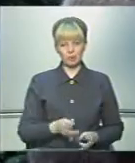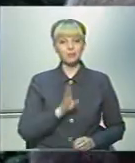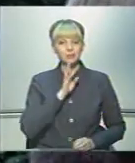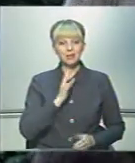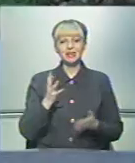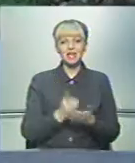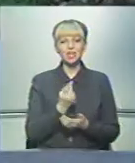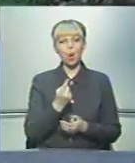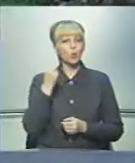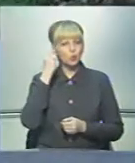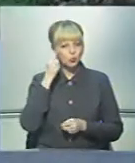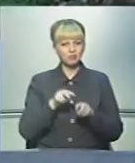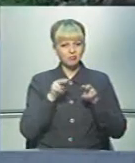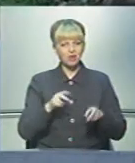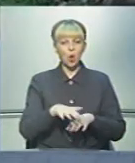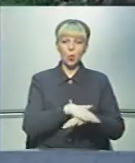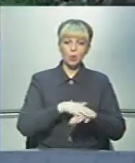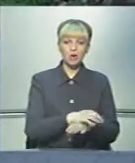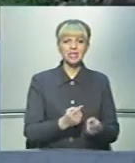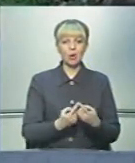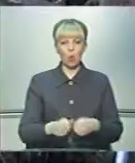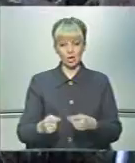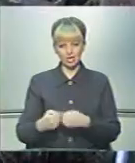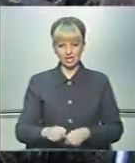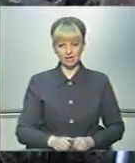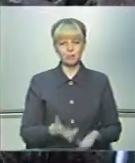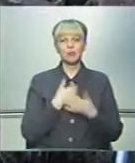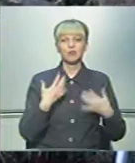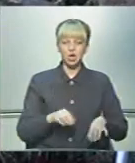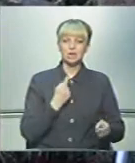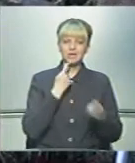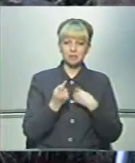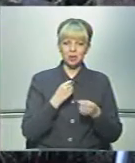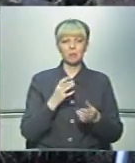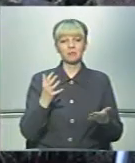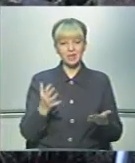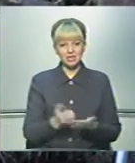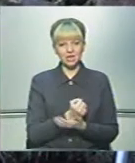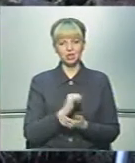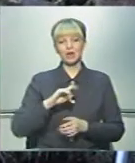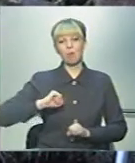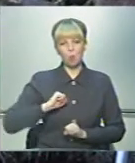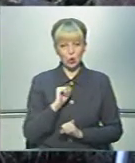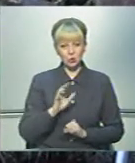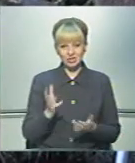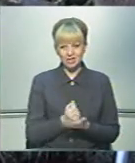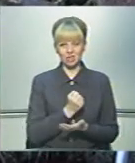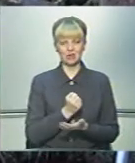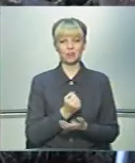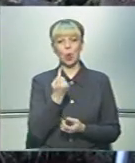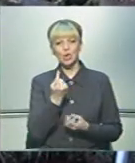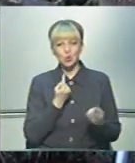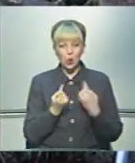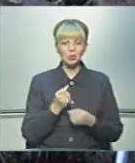Жінка знайшла однодумців у громадських організаціях. Ми вже спілкуємося, знайшли і подруг, один